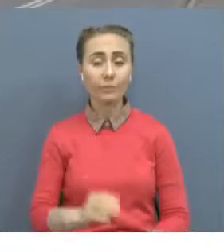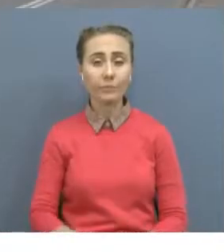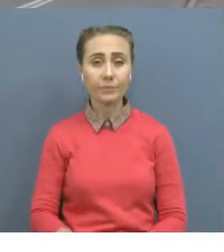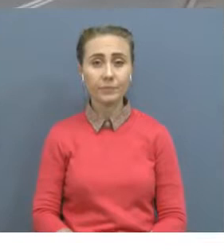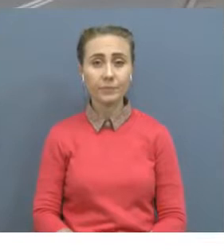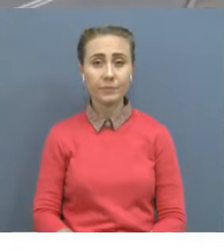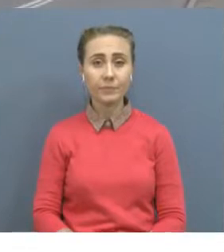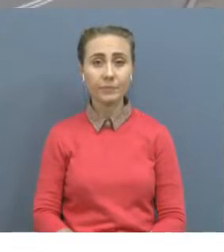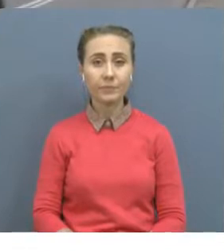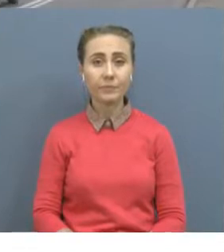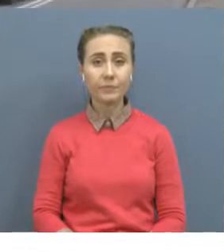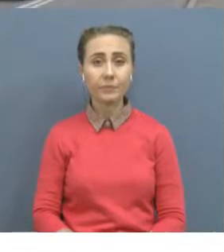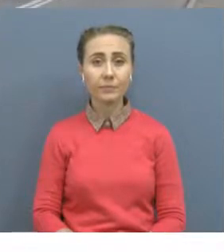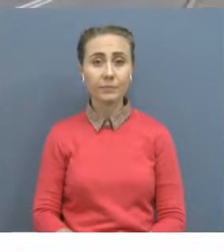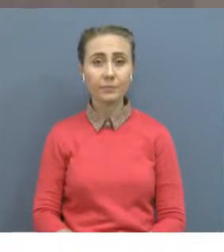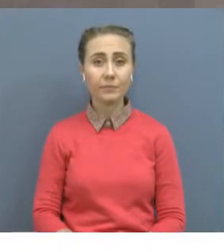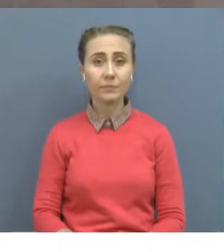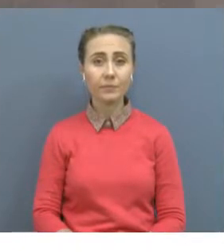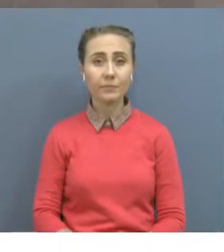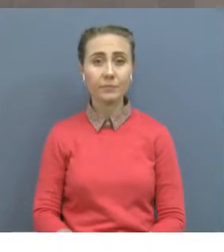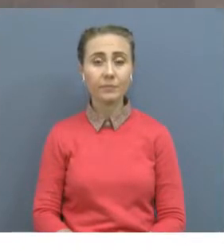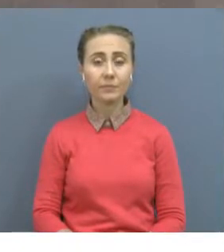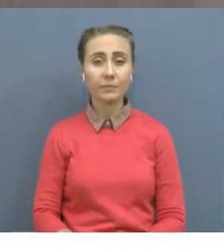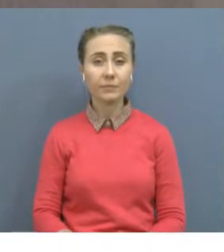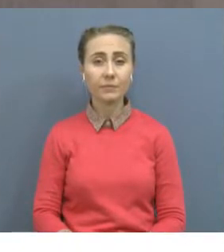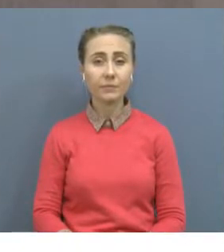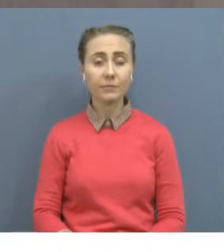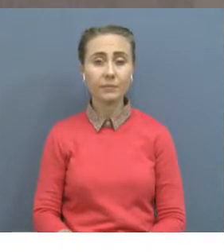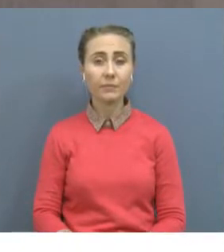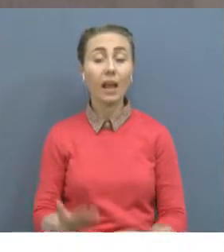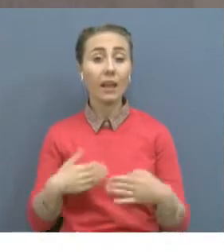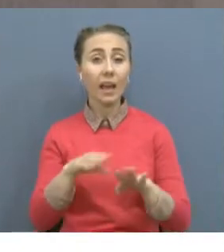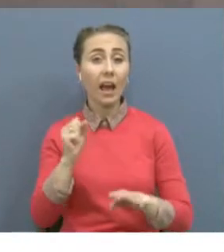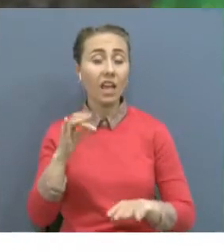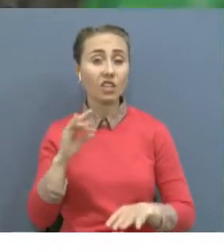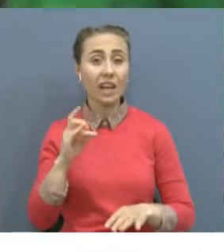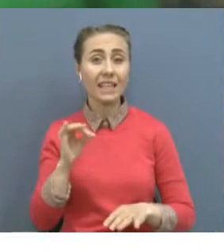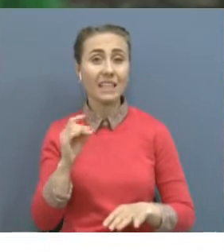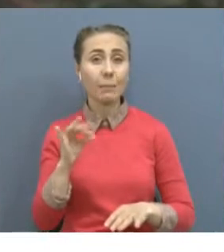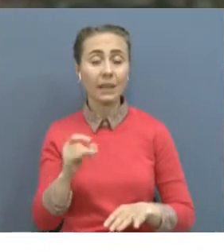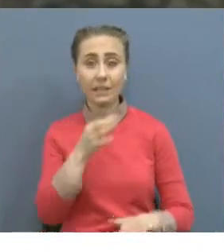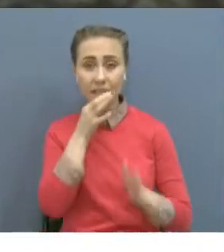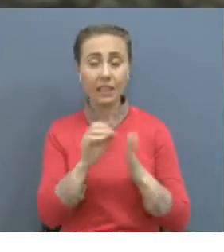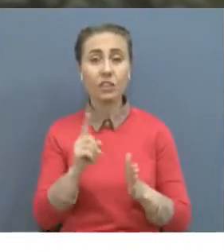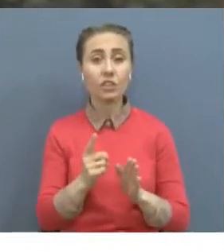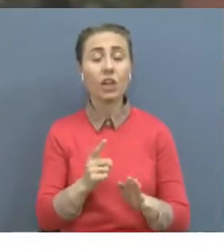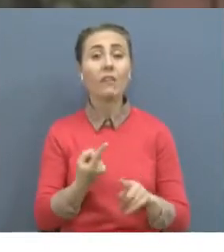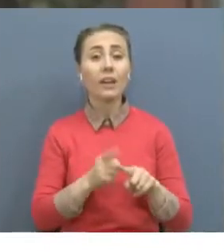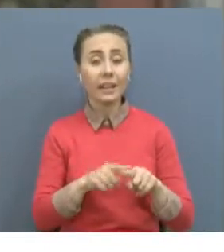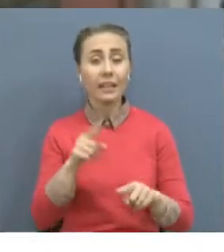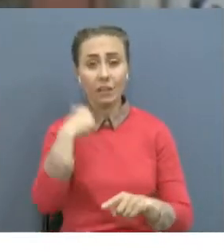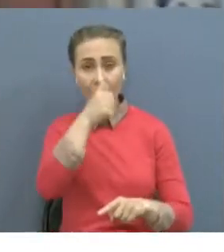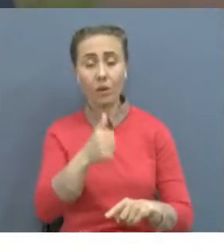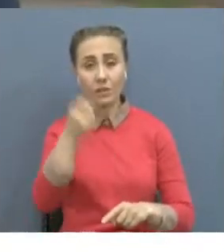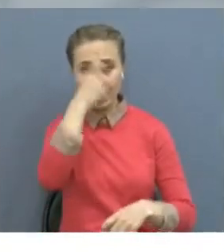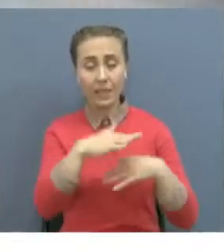Айтығынша карантин шаралара вирустың дендеуінен сақтап, медициналық жүйеге түскен салмақты женгілдетуге сеп болған. Енді шектеу болсаңысып,